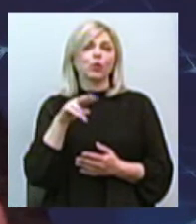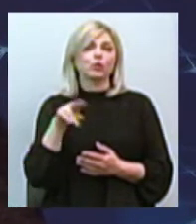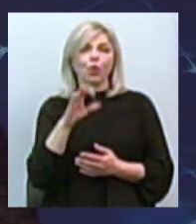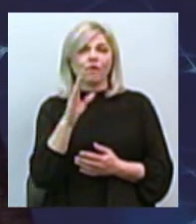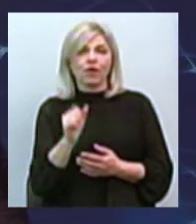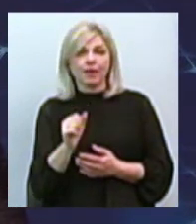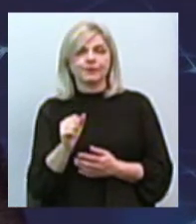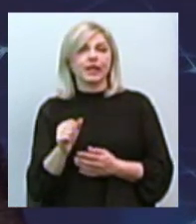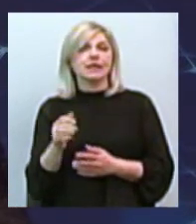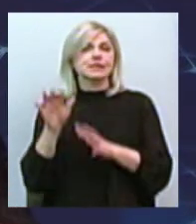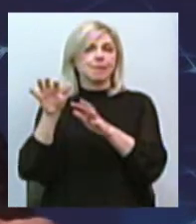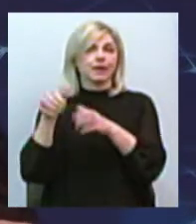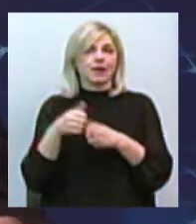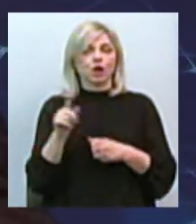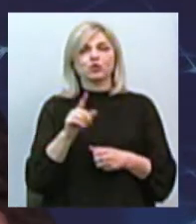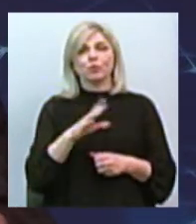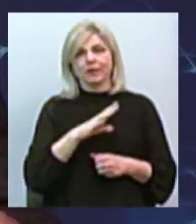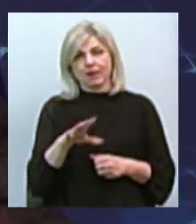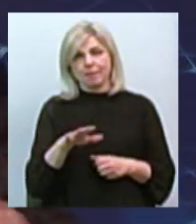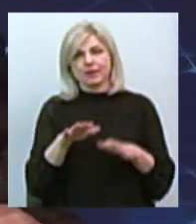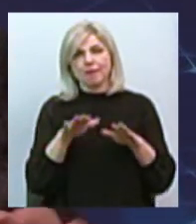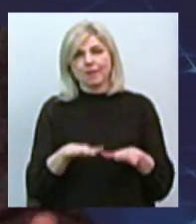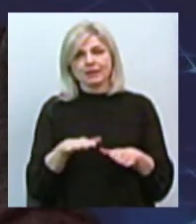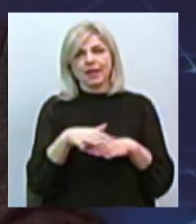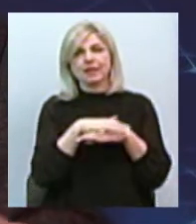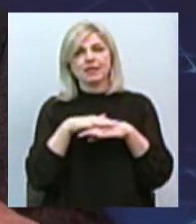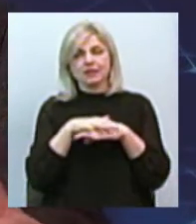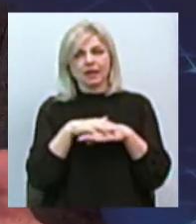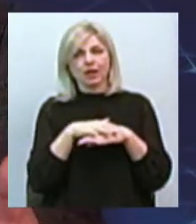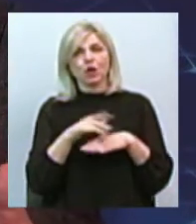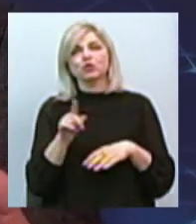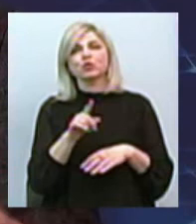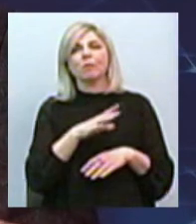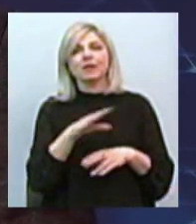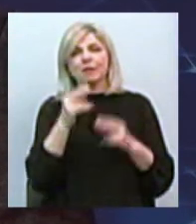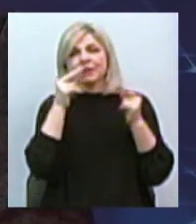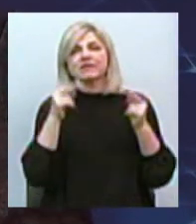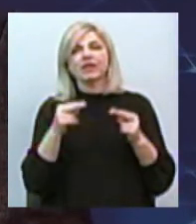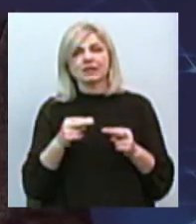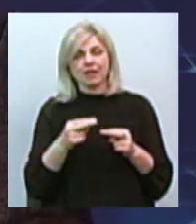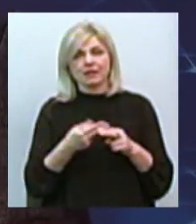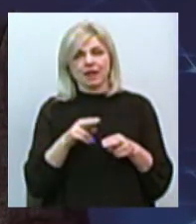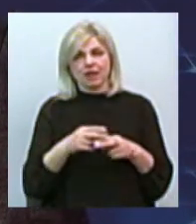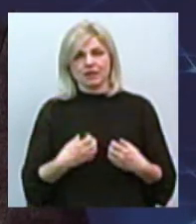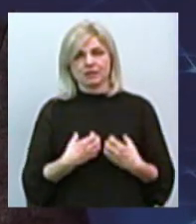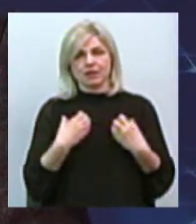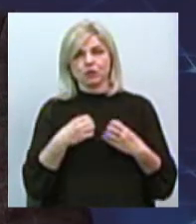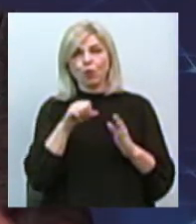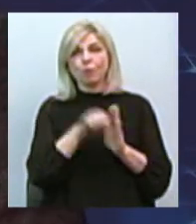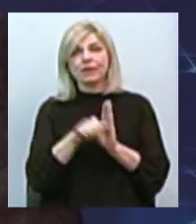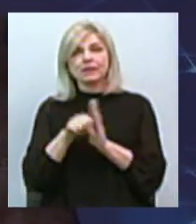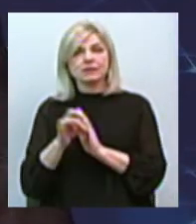забирали, щоб не було містне населення замішано, а вернее, щоб не було свидетелями вот цих страшних убийств.